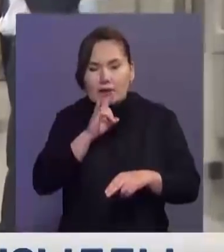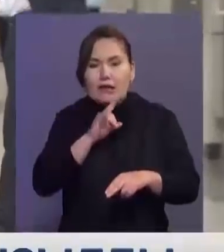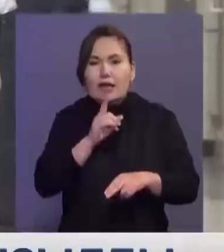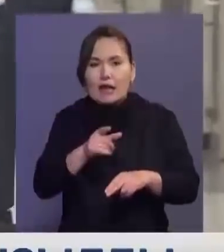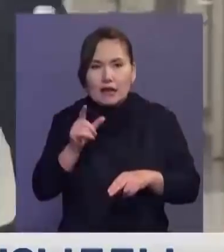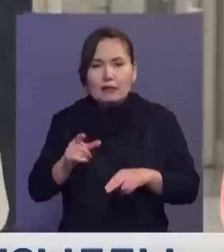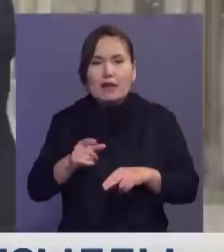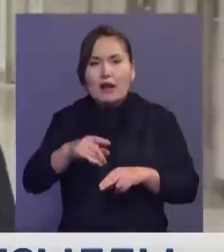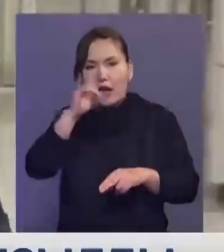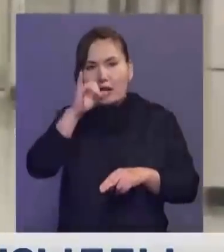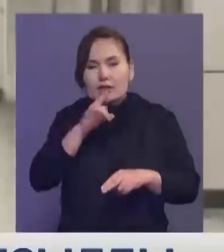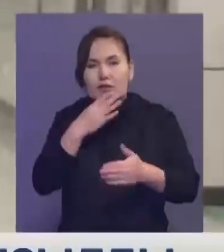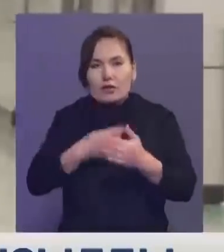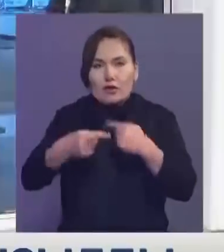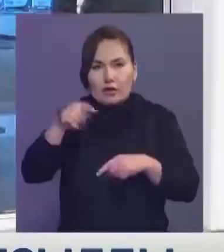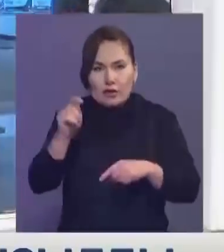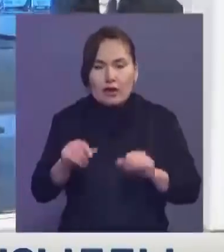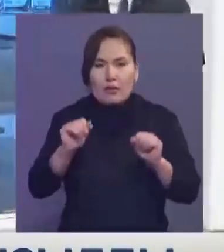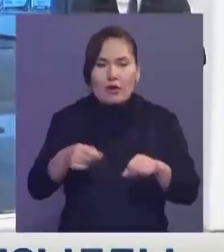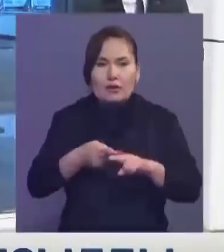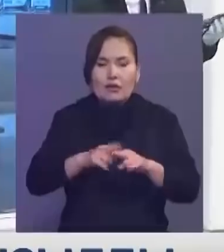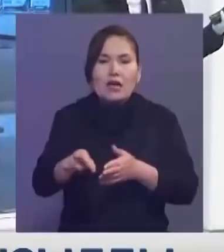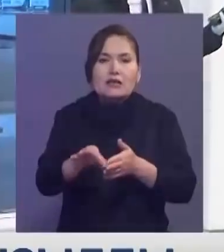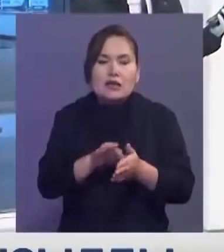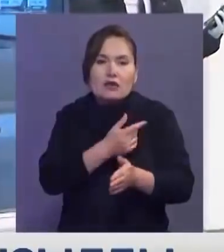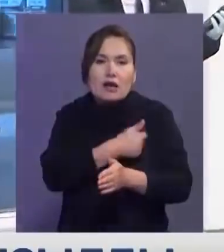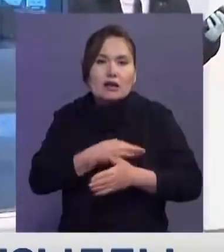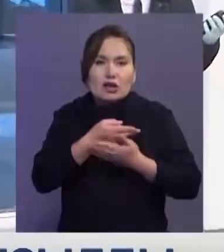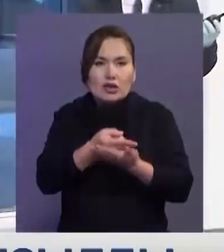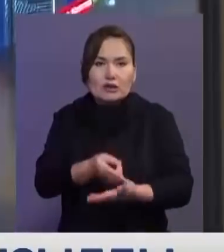қайталады, сөйтеп қалаға келген бойда қарантинге жатқызлады.